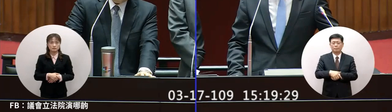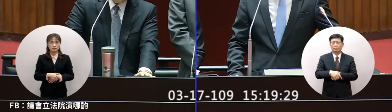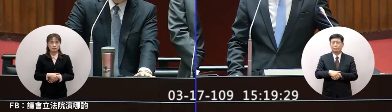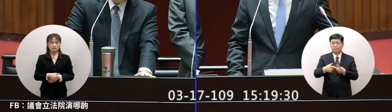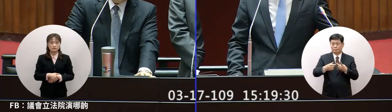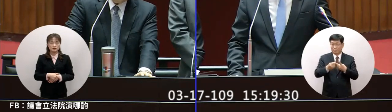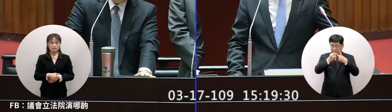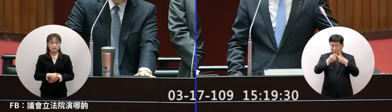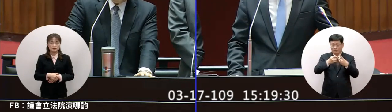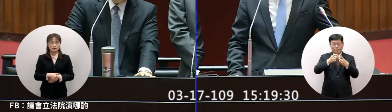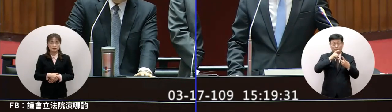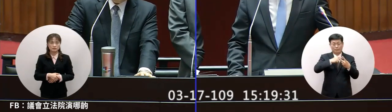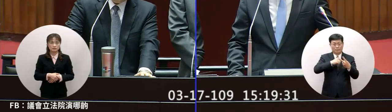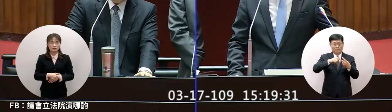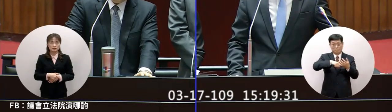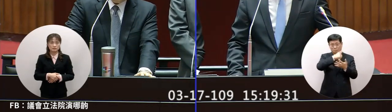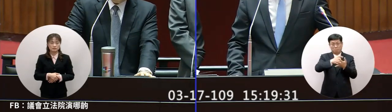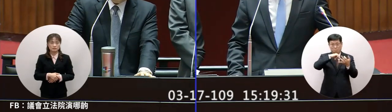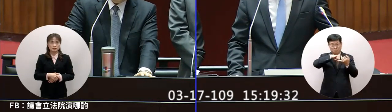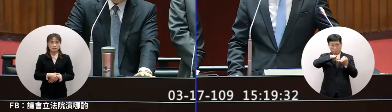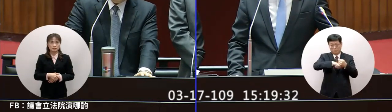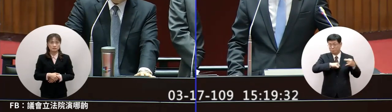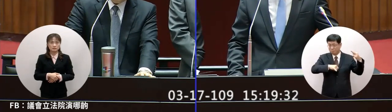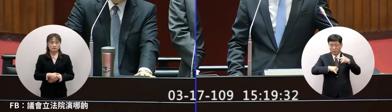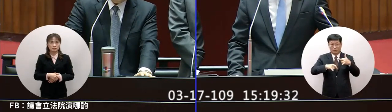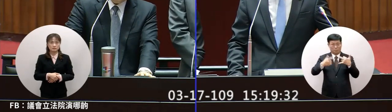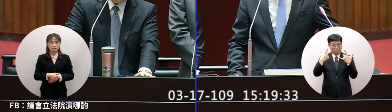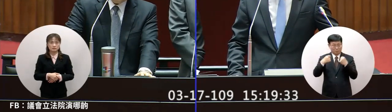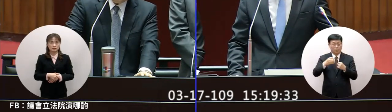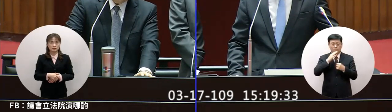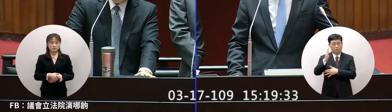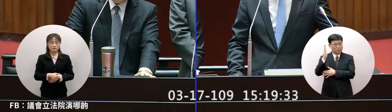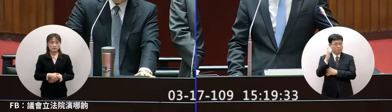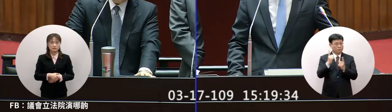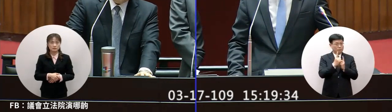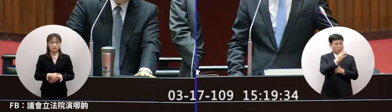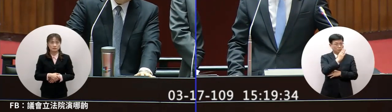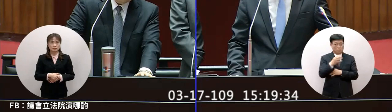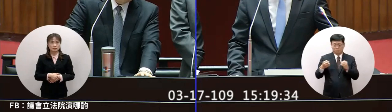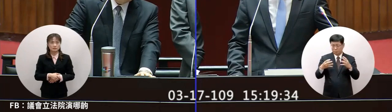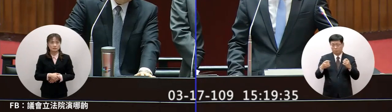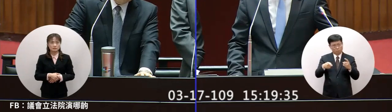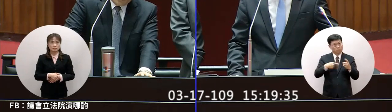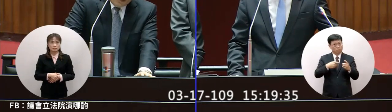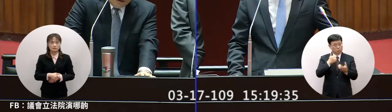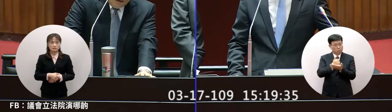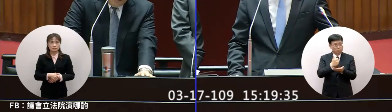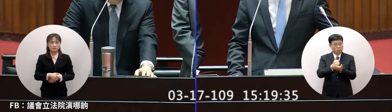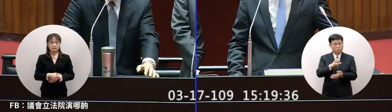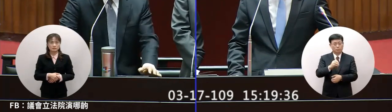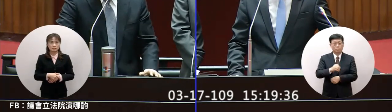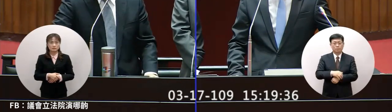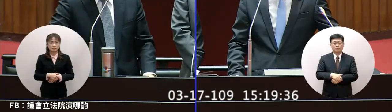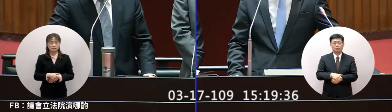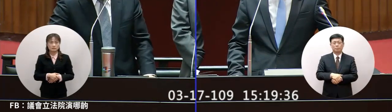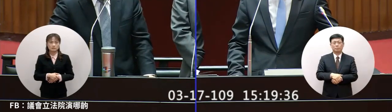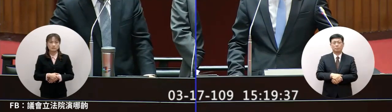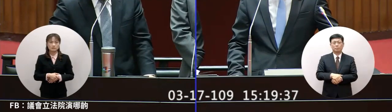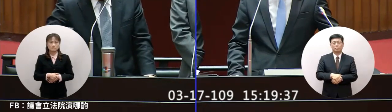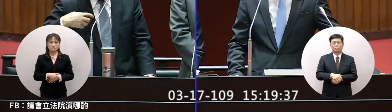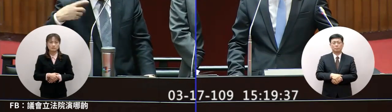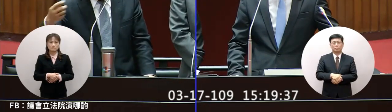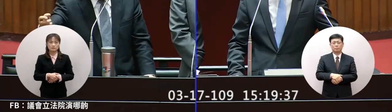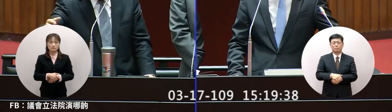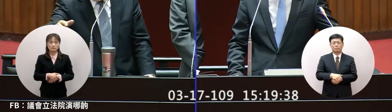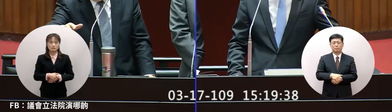第二次的包機您原來所堅持的政府對政府的協商有沒有做到我們在